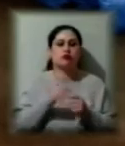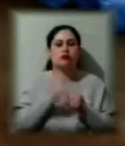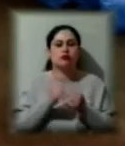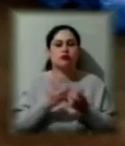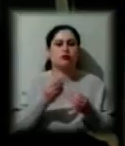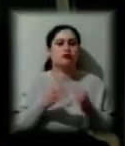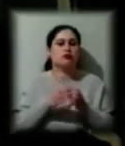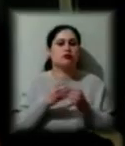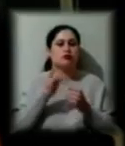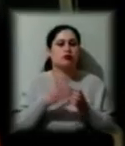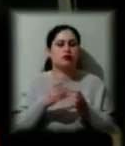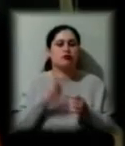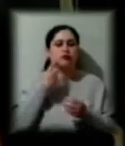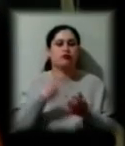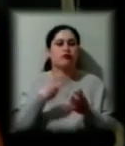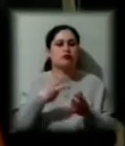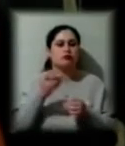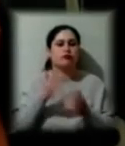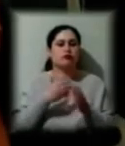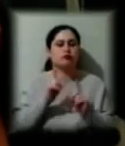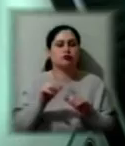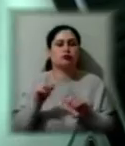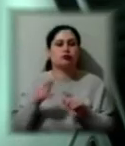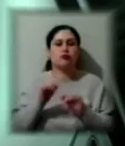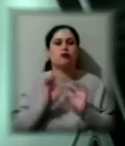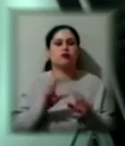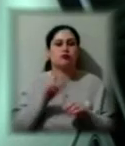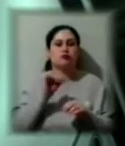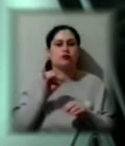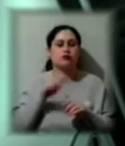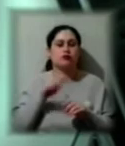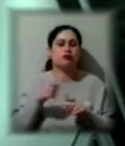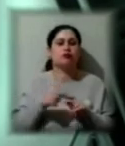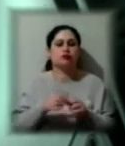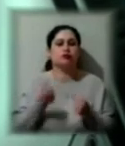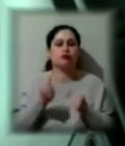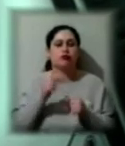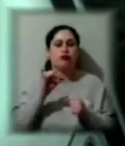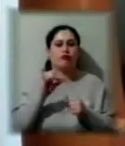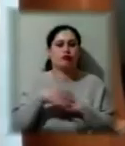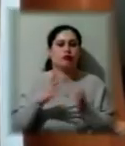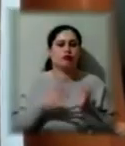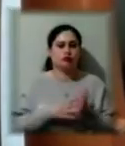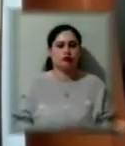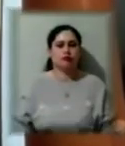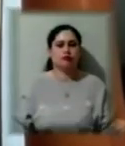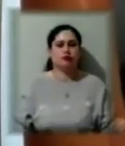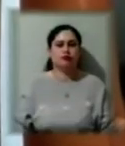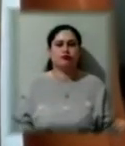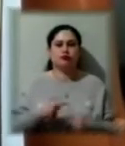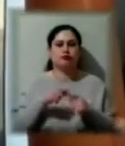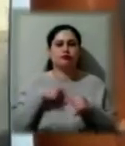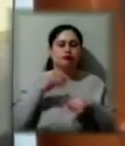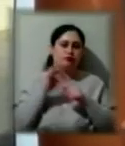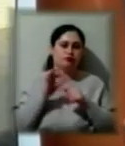20 викликів. Розказує, як транспортують хворого із підтвердженим діагнозом COVID-19. Я хворого, відкриваємо